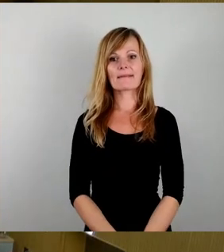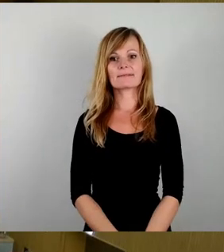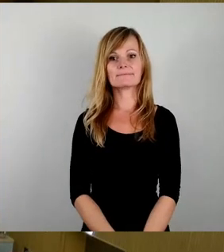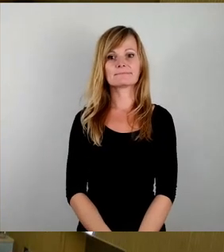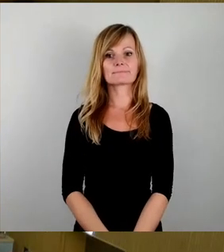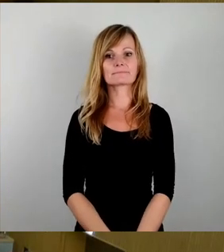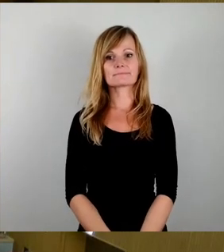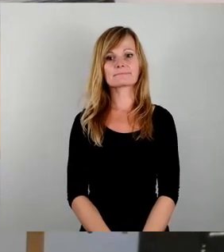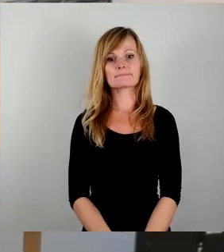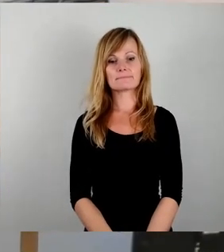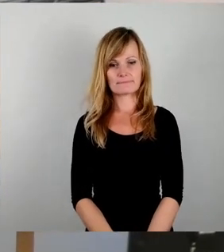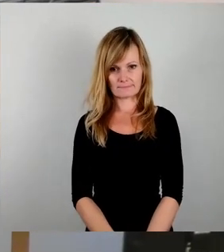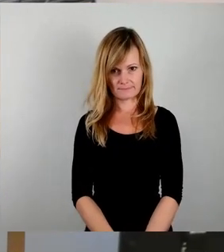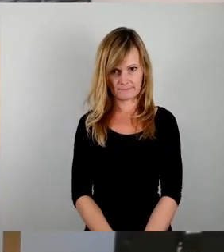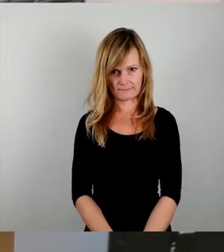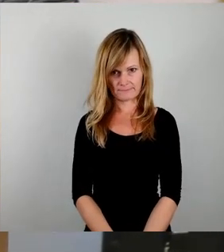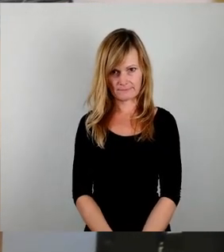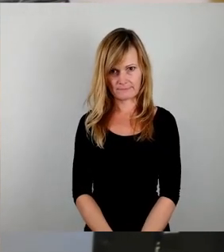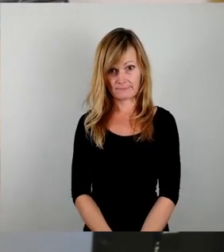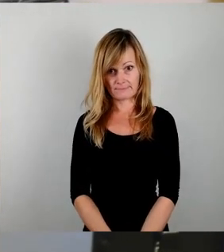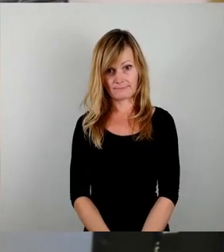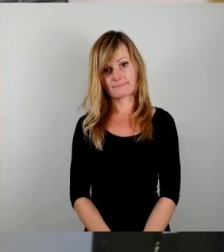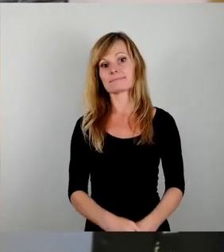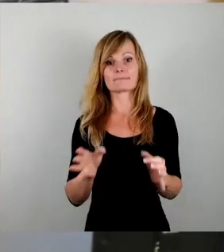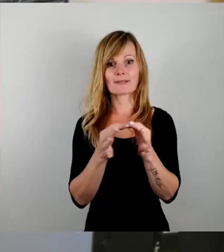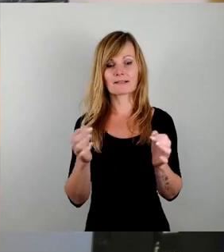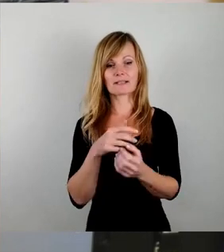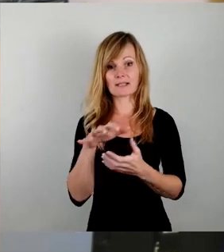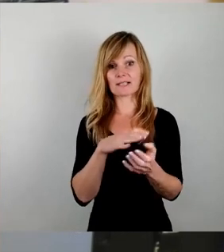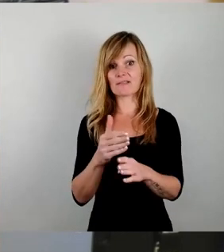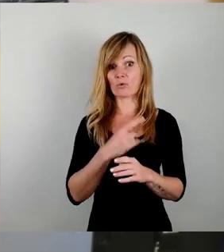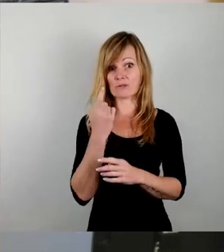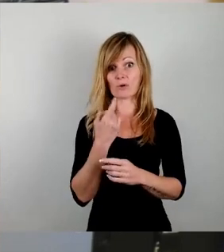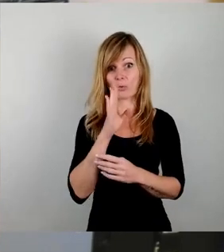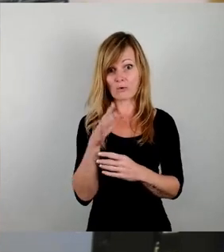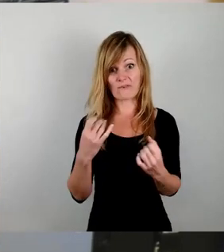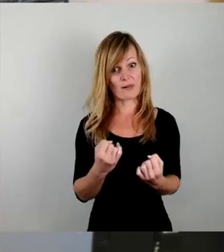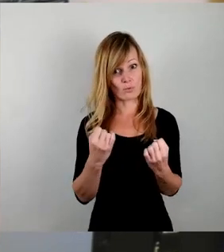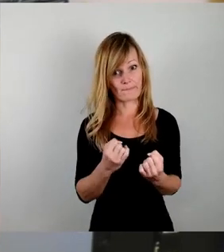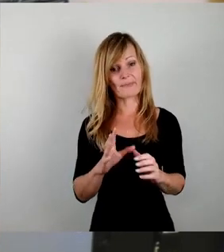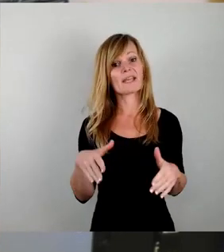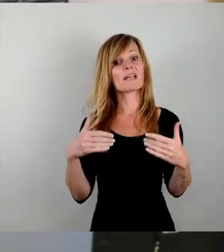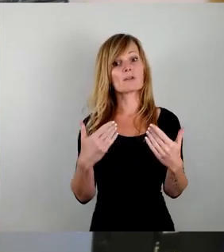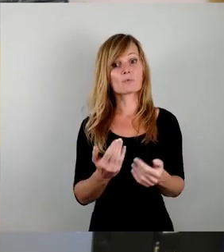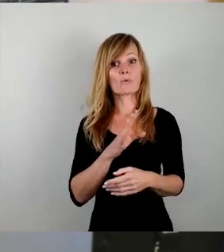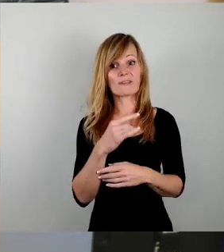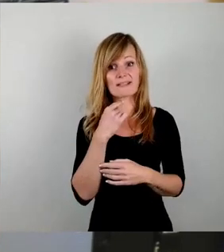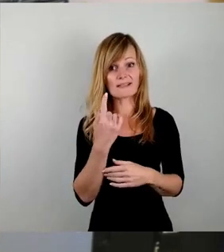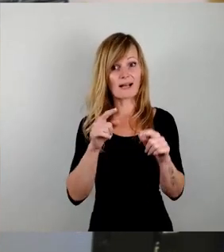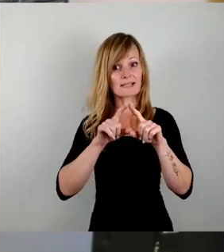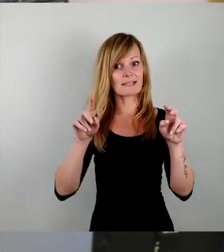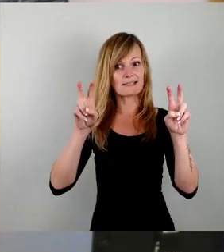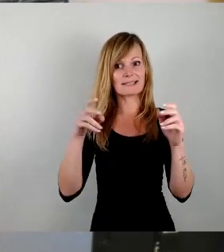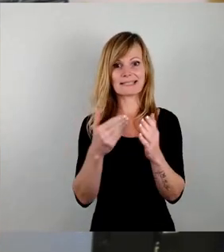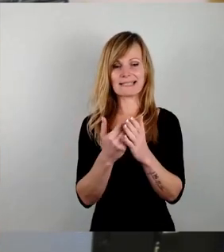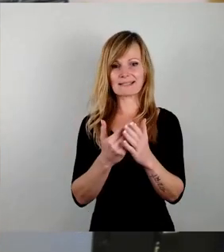Tag der Krisenvorsorge, Notfallüben, so der vielsagende Titel dieses Antrags der